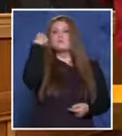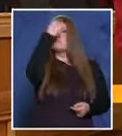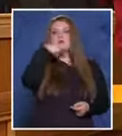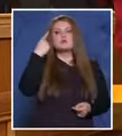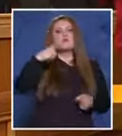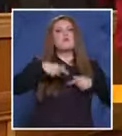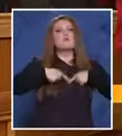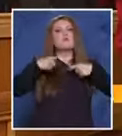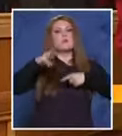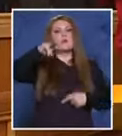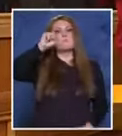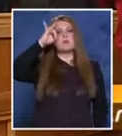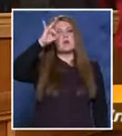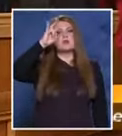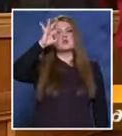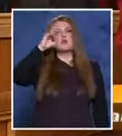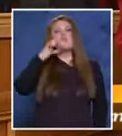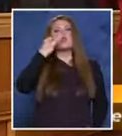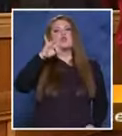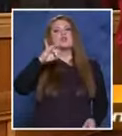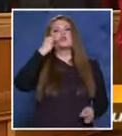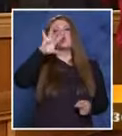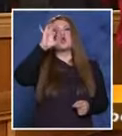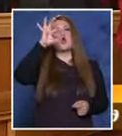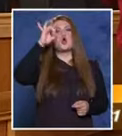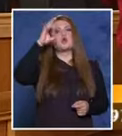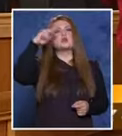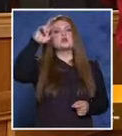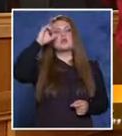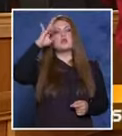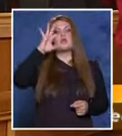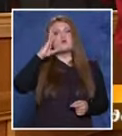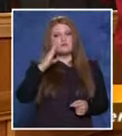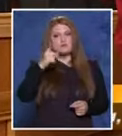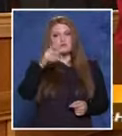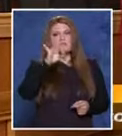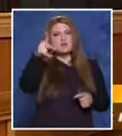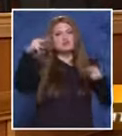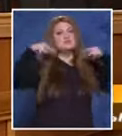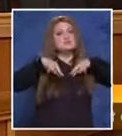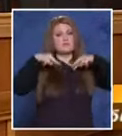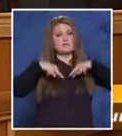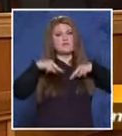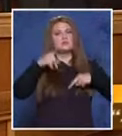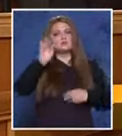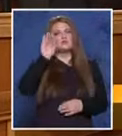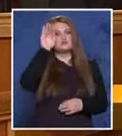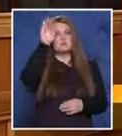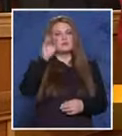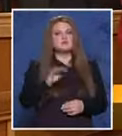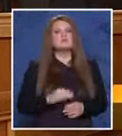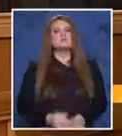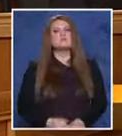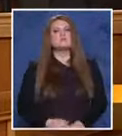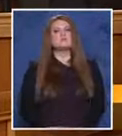прокурор Маринов. Йордан Йорданов, който е пострадалият, нали така, прокурор Маринов? И ваш свидетел, предполагам, ще бъде. госпожо, седя. Да,